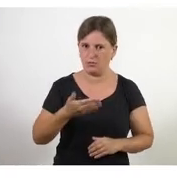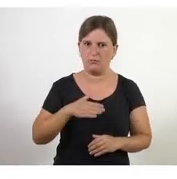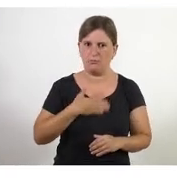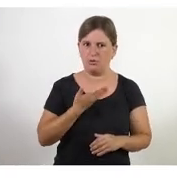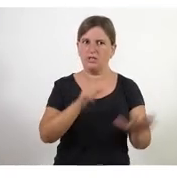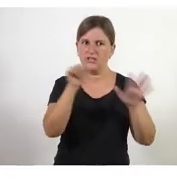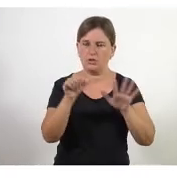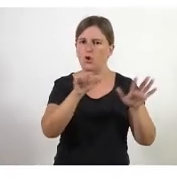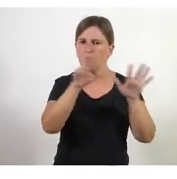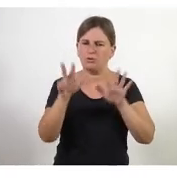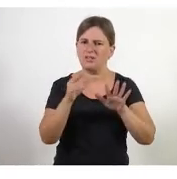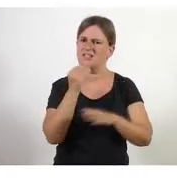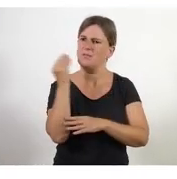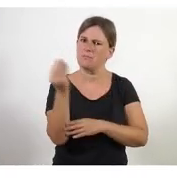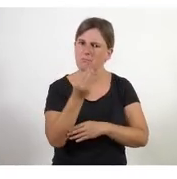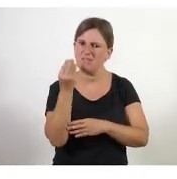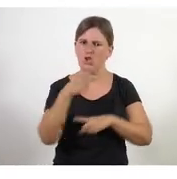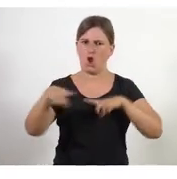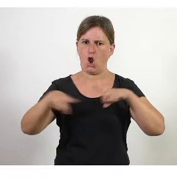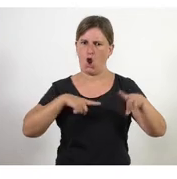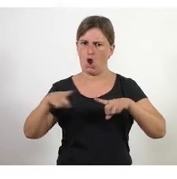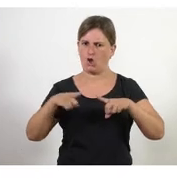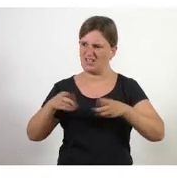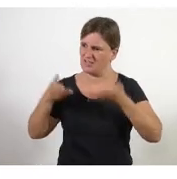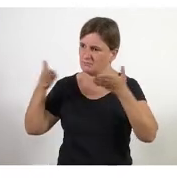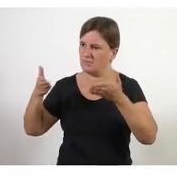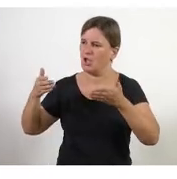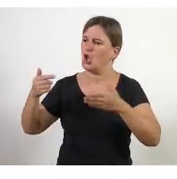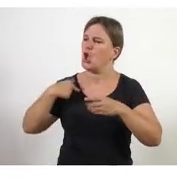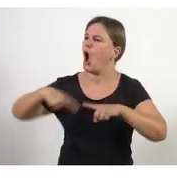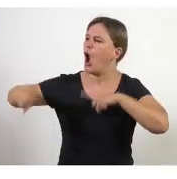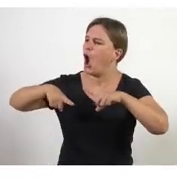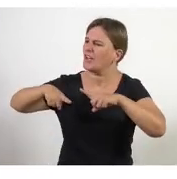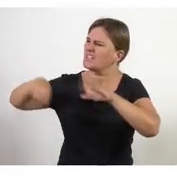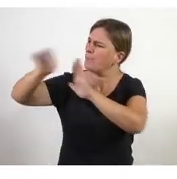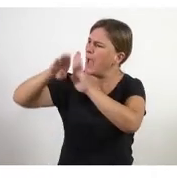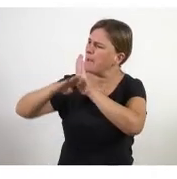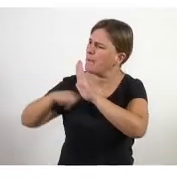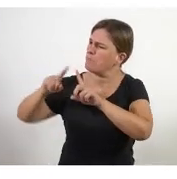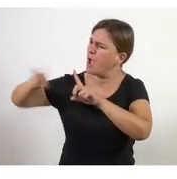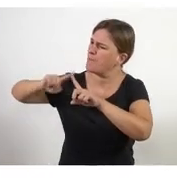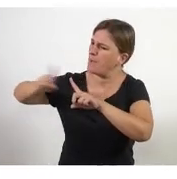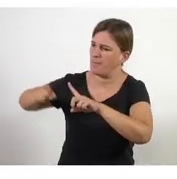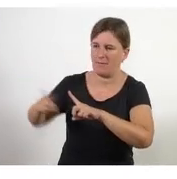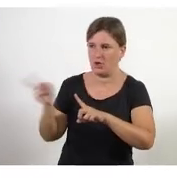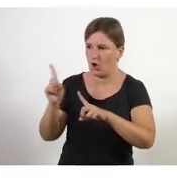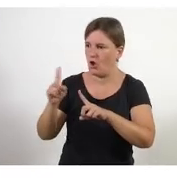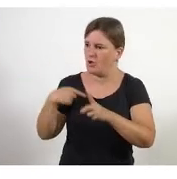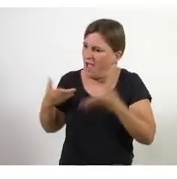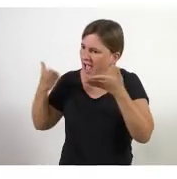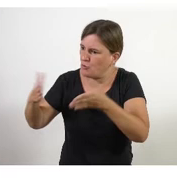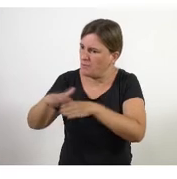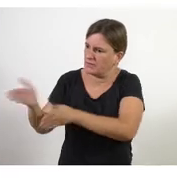a millorar l'organització no organitzar a millorar l'organització i a treure impediments organitzatius